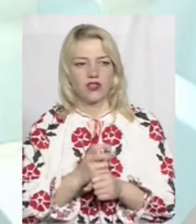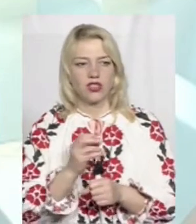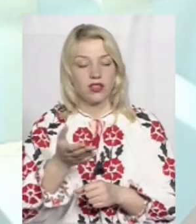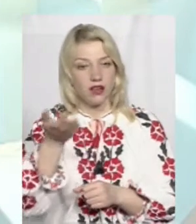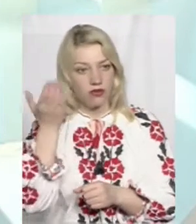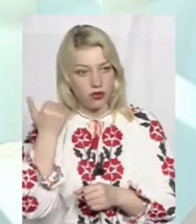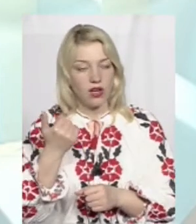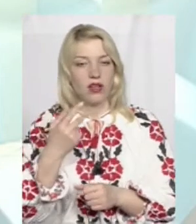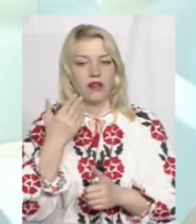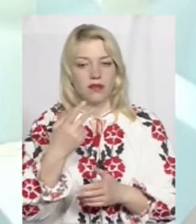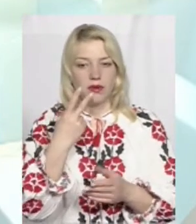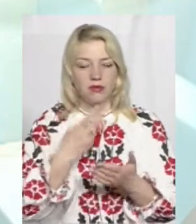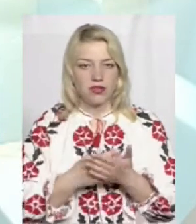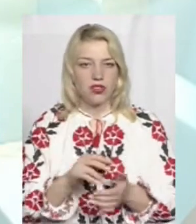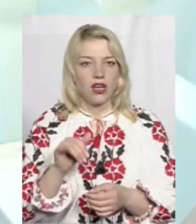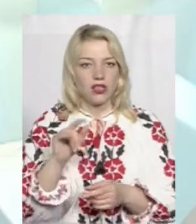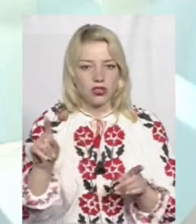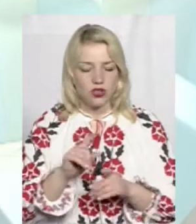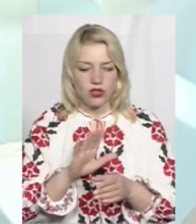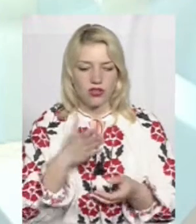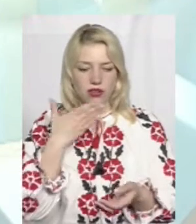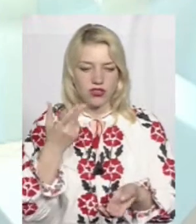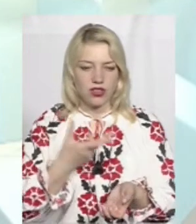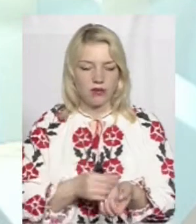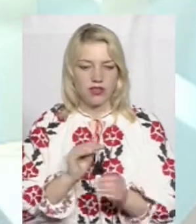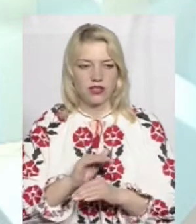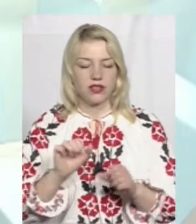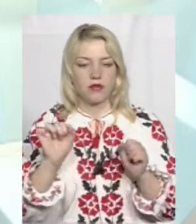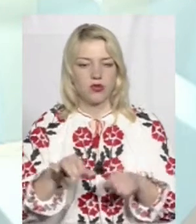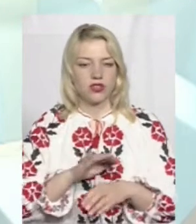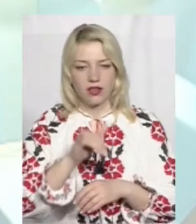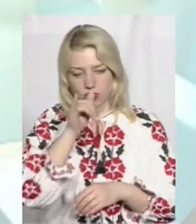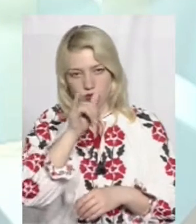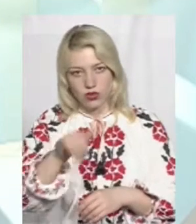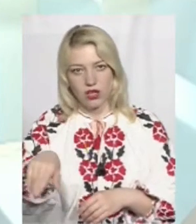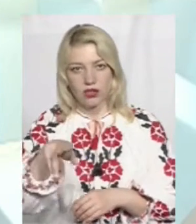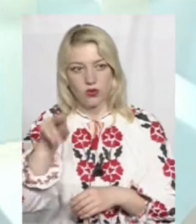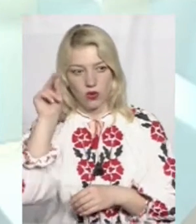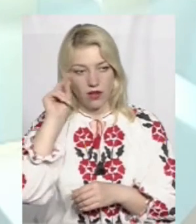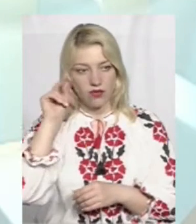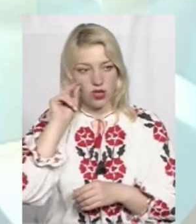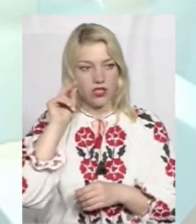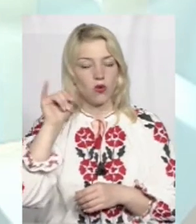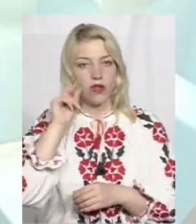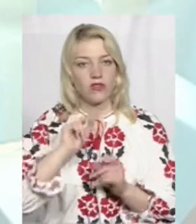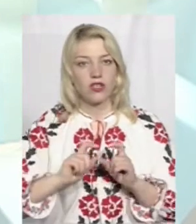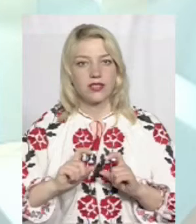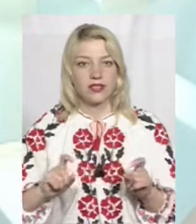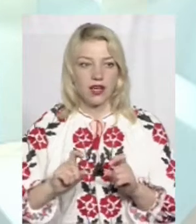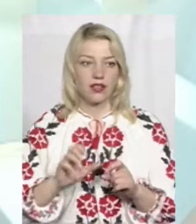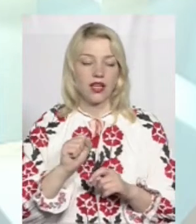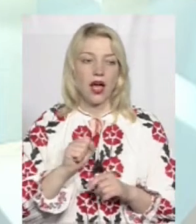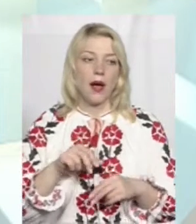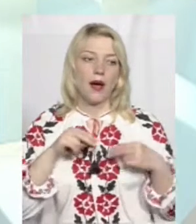давно. Він передбачає про те, що нещеплених дітей можна не допускати до навчання в навчальних закладах,